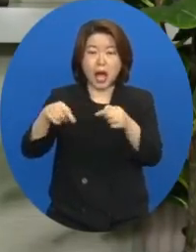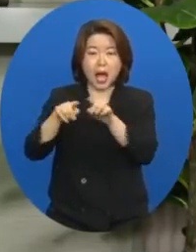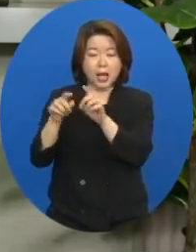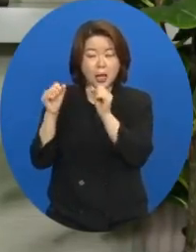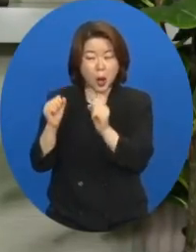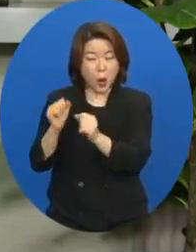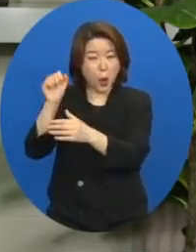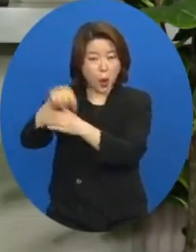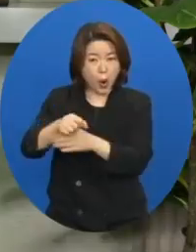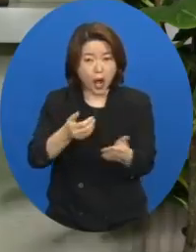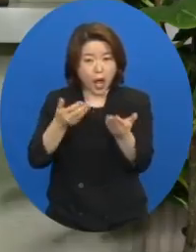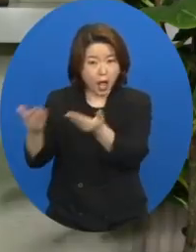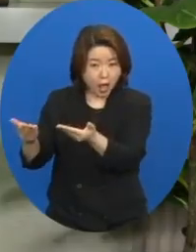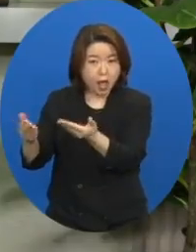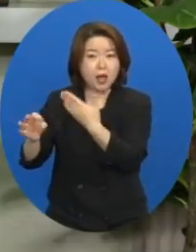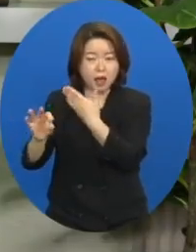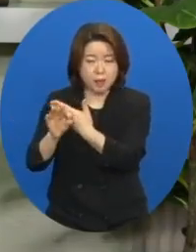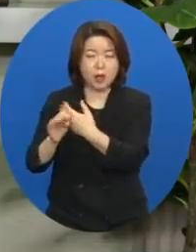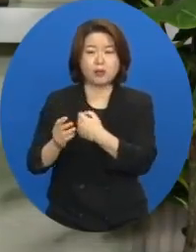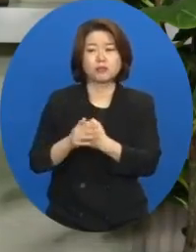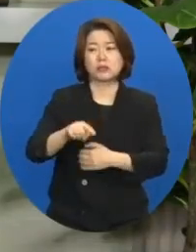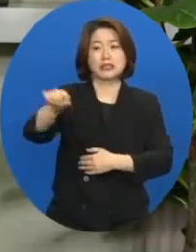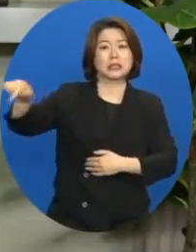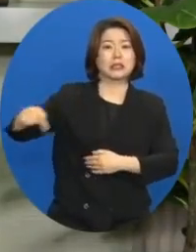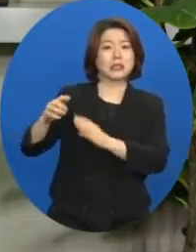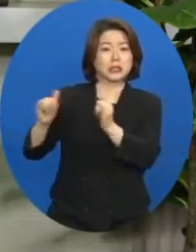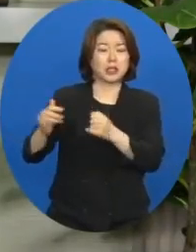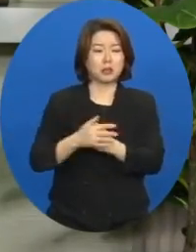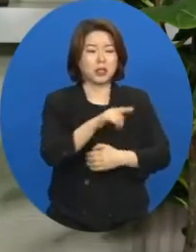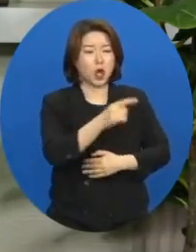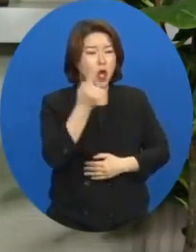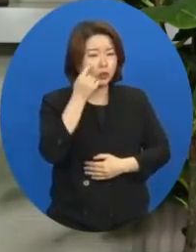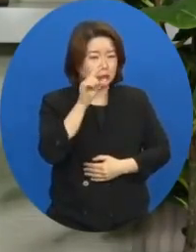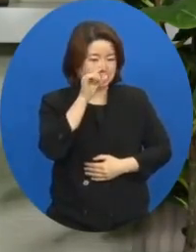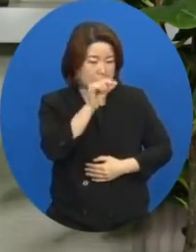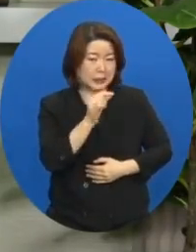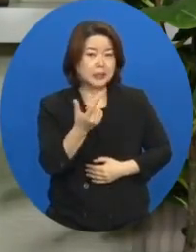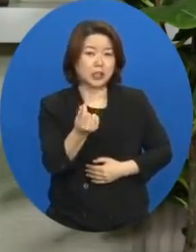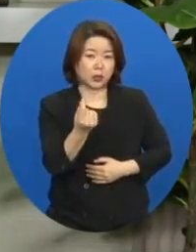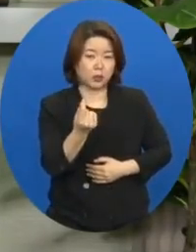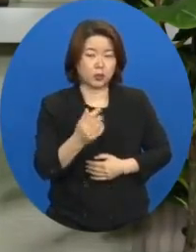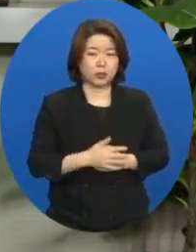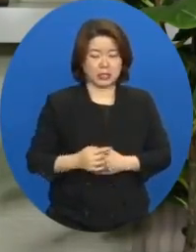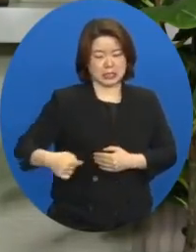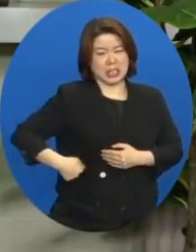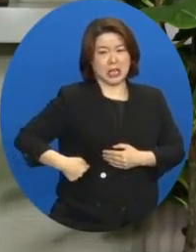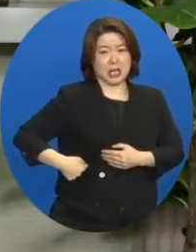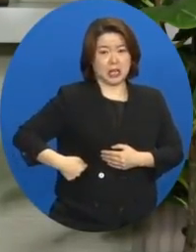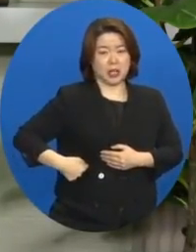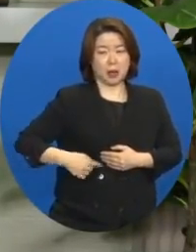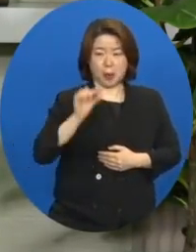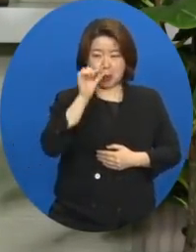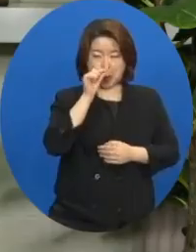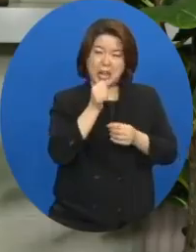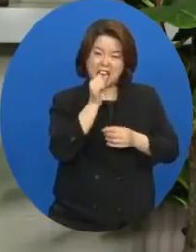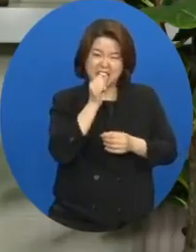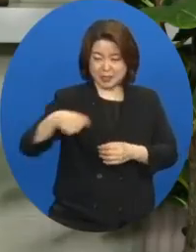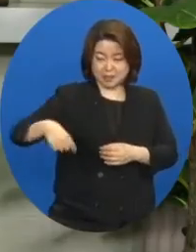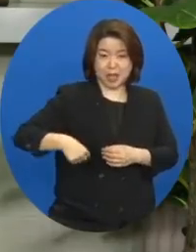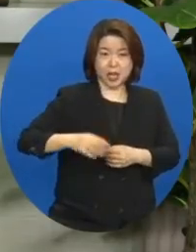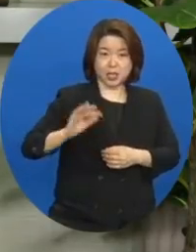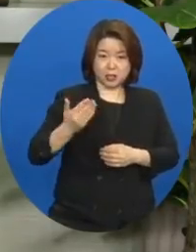있도록 허락하였다가는 그들이 너희 눈에 가시가 되고 옆구리를 찌르는 바늘이 되어서